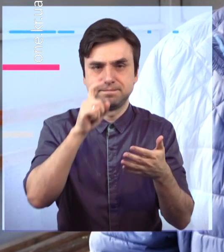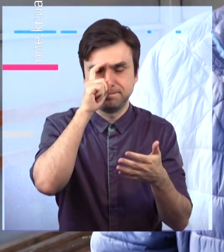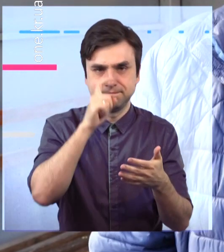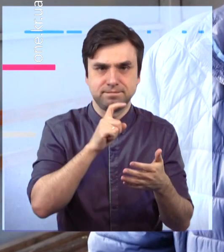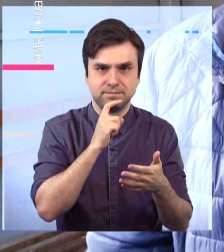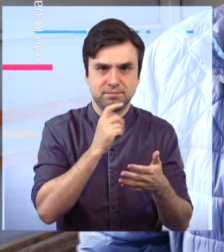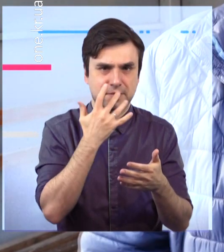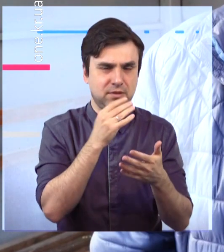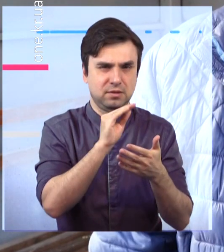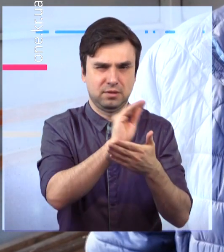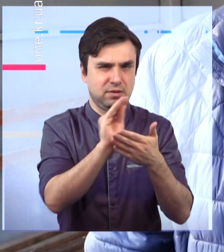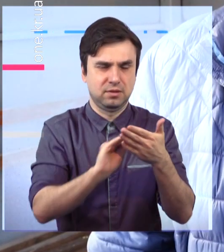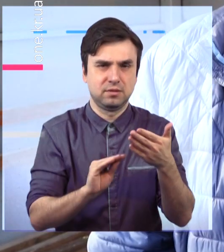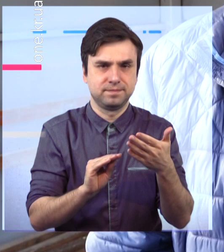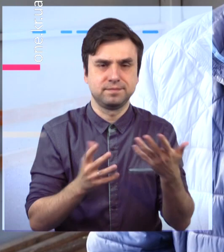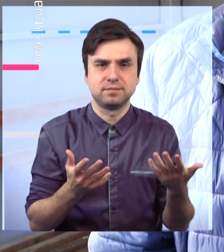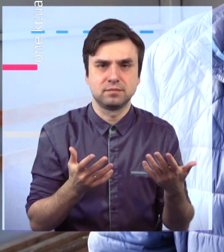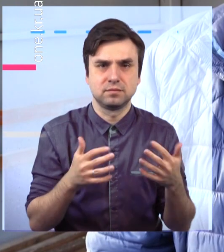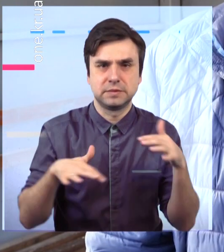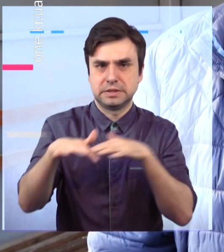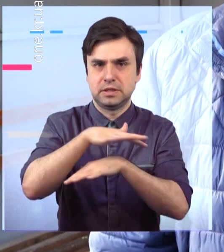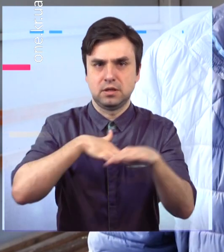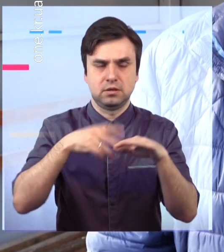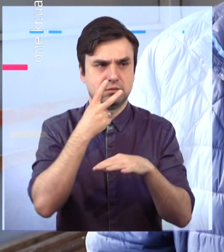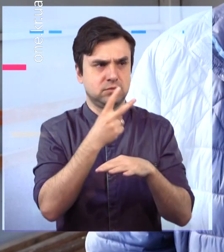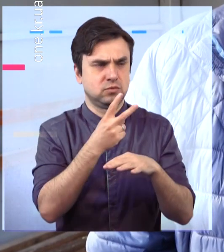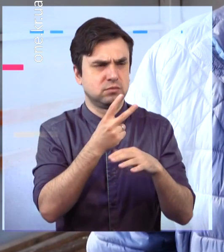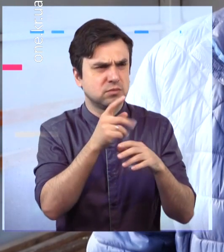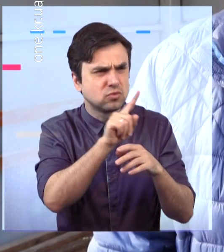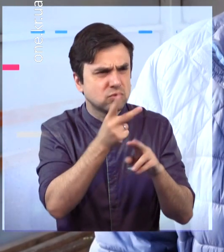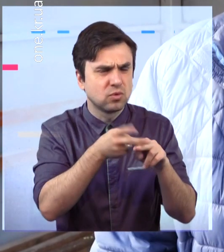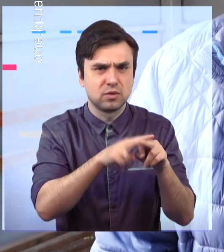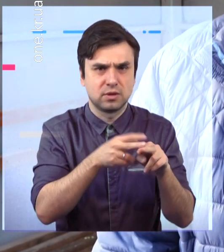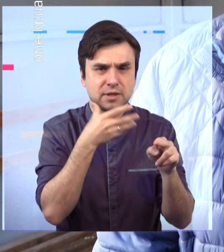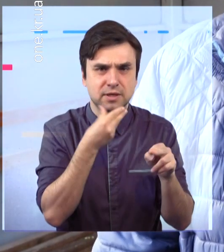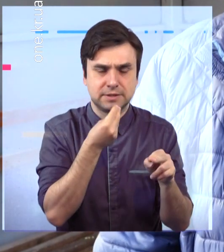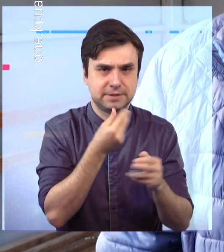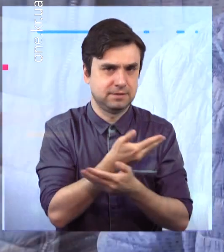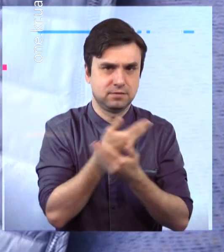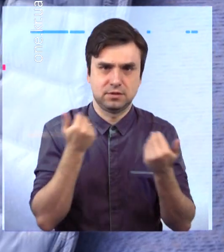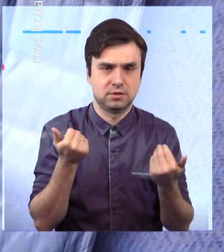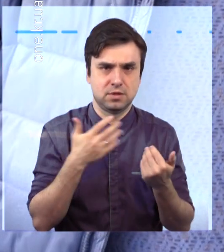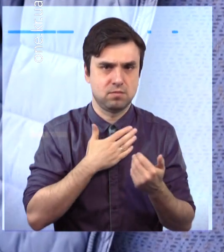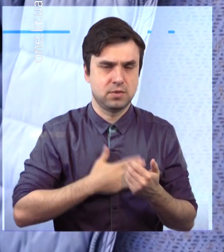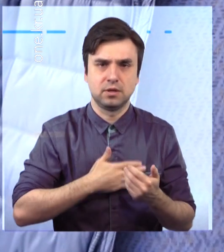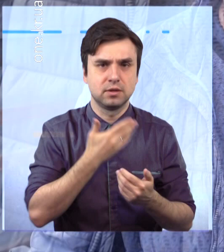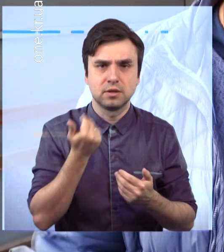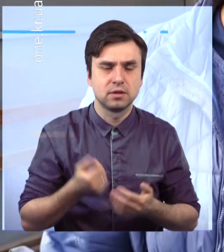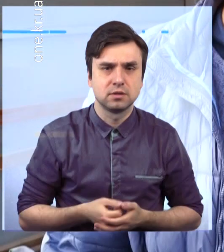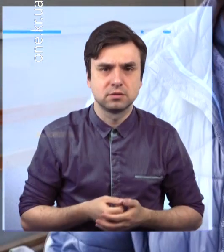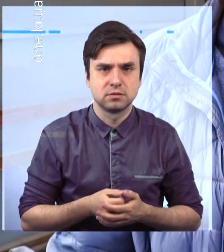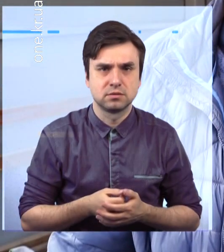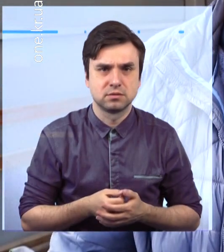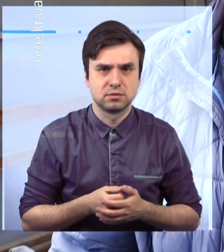незрозумілими для населення графіті, які точно не додають ніякої естетики. Краще цю